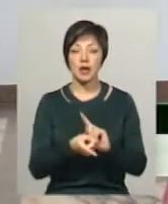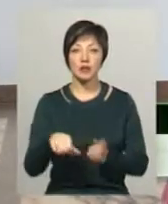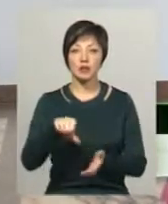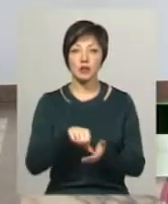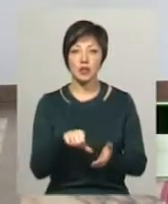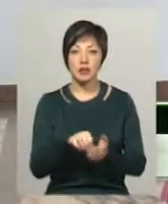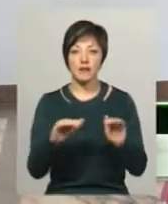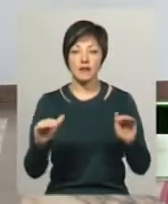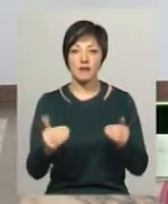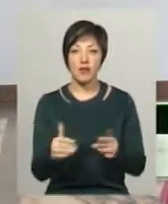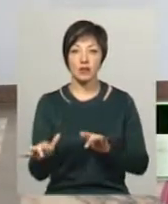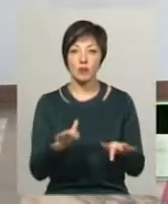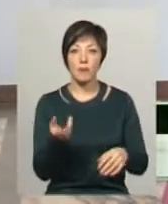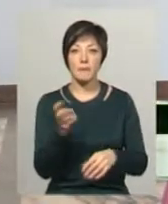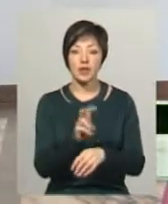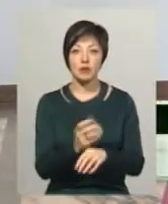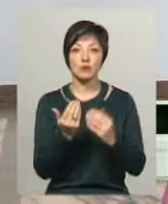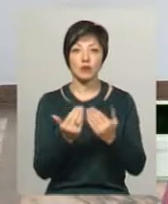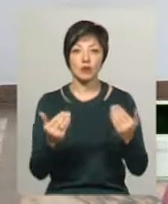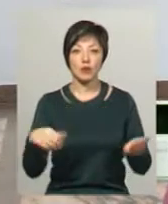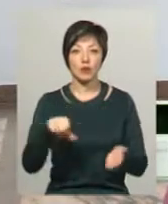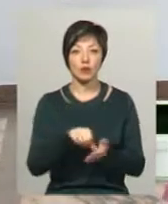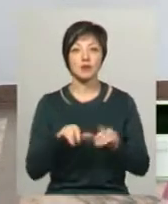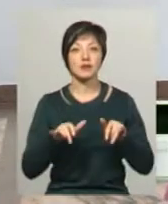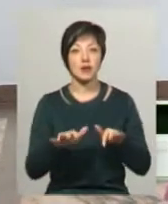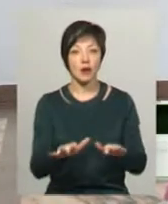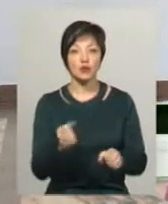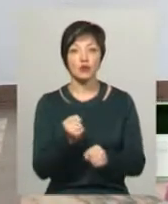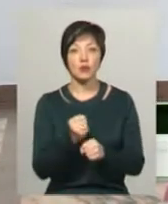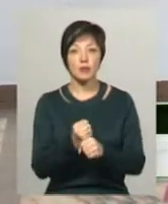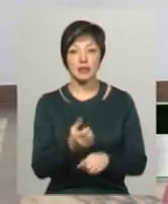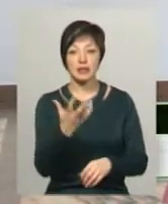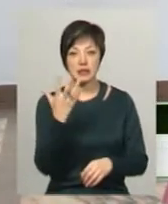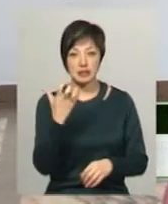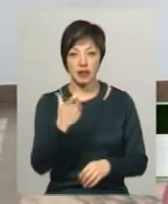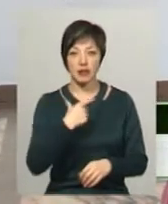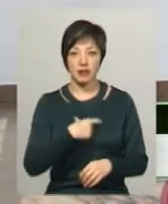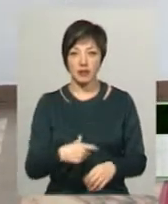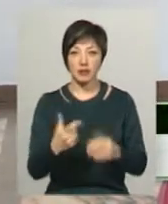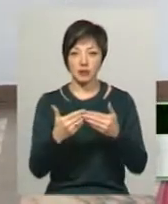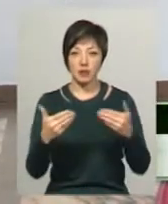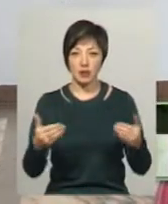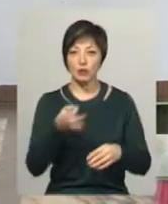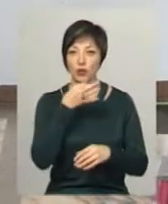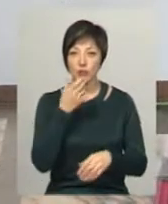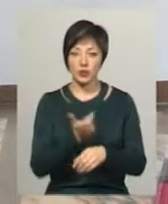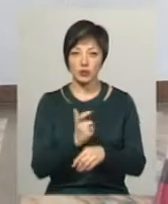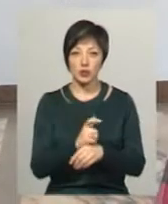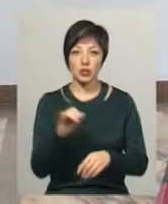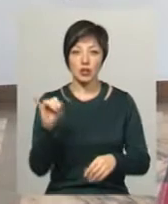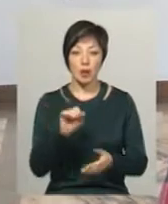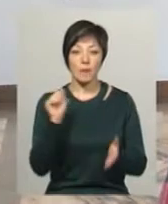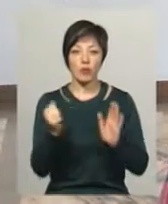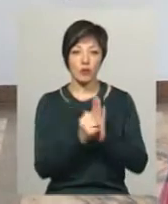флешмобу, потрібно прийти до музею, який бере участь у заході, зробити селфі на фоні експонату, який найбільше сподобався, та